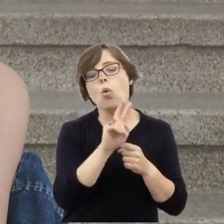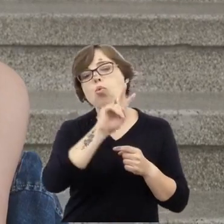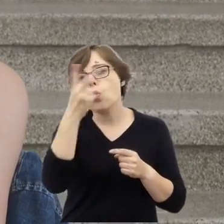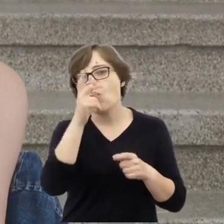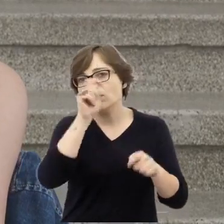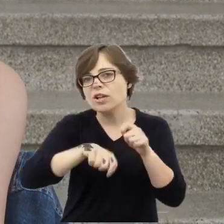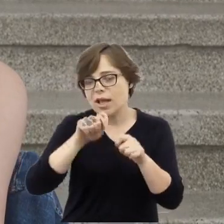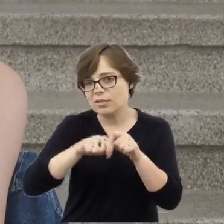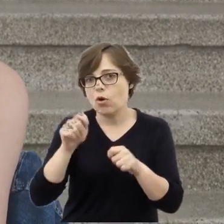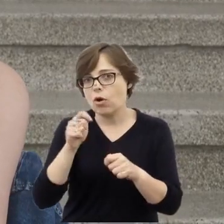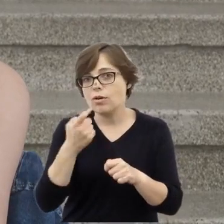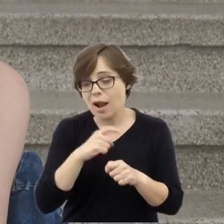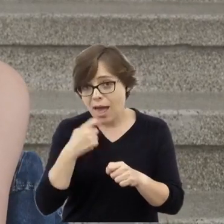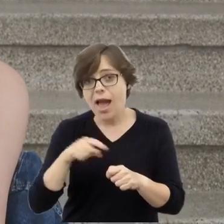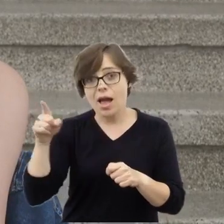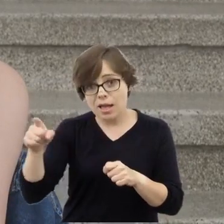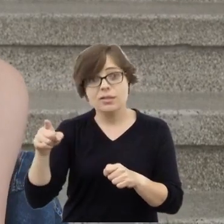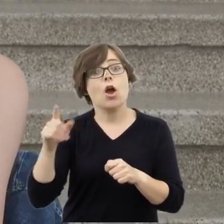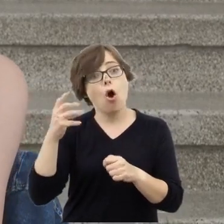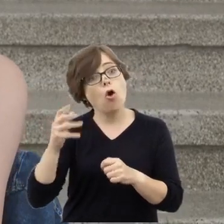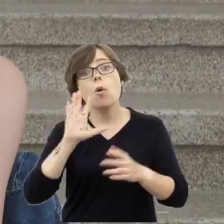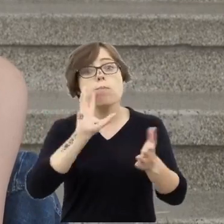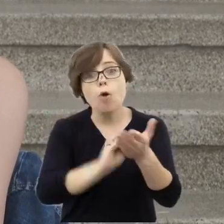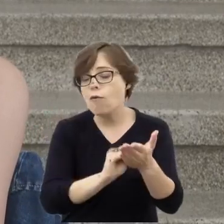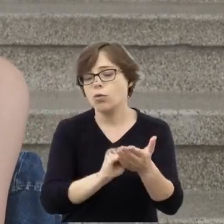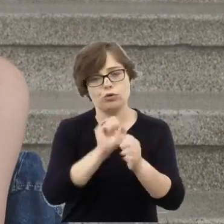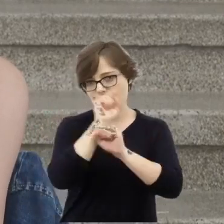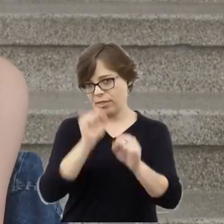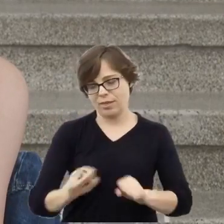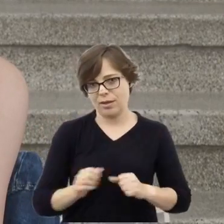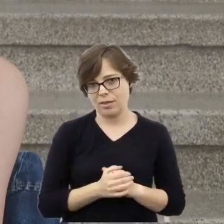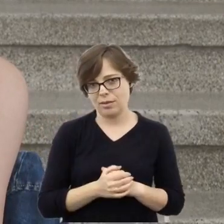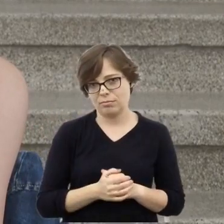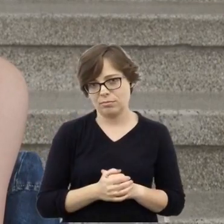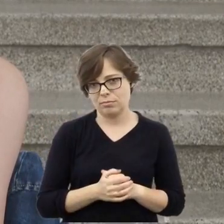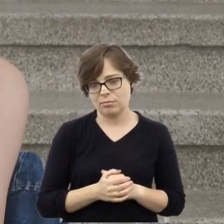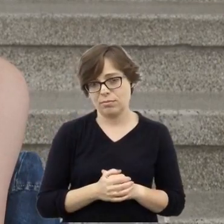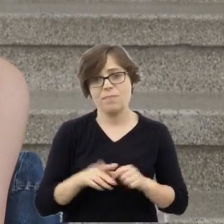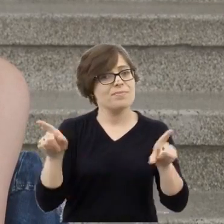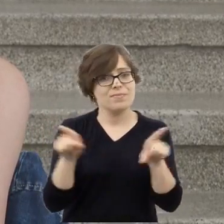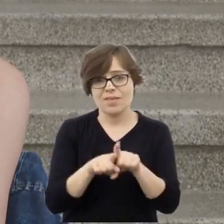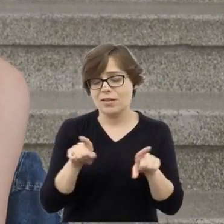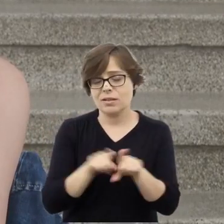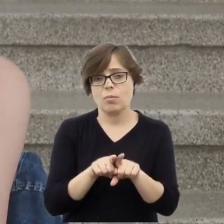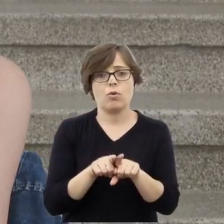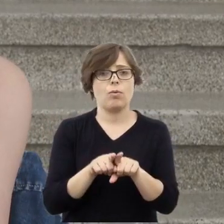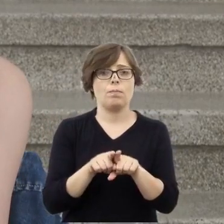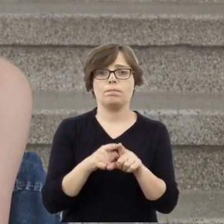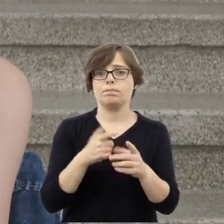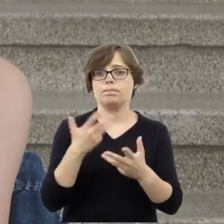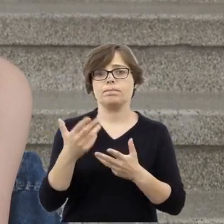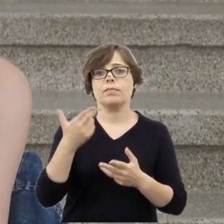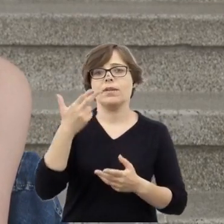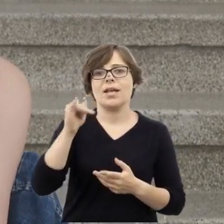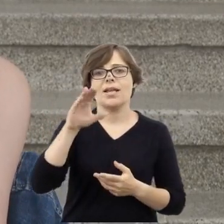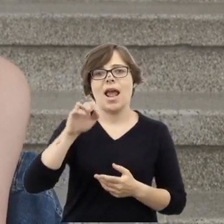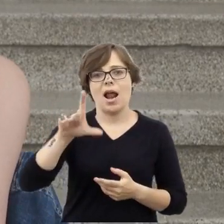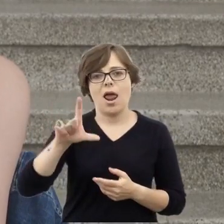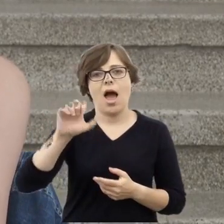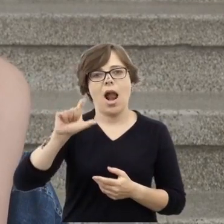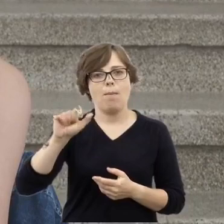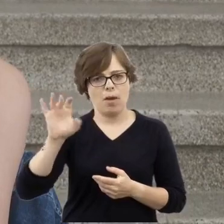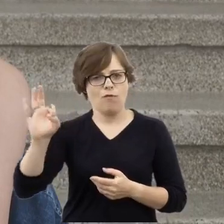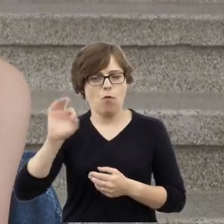śledztwa kieleckiego, nigdy do tego nie wróciła. Tych wątków nie podniósł również Jechiel Alpert, który